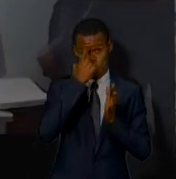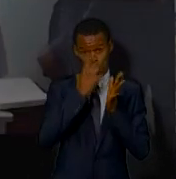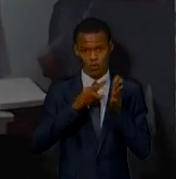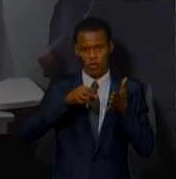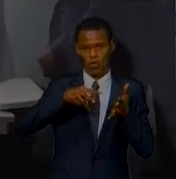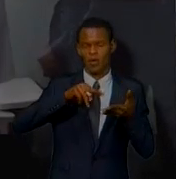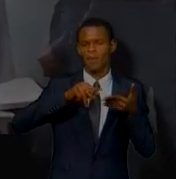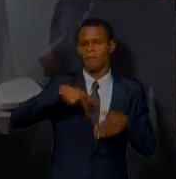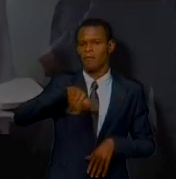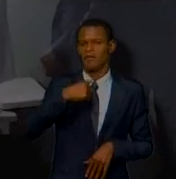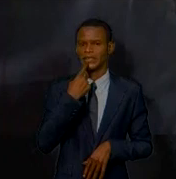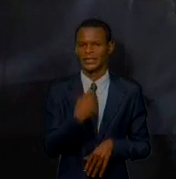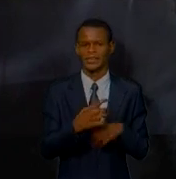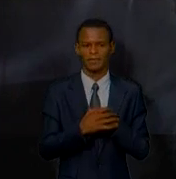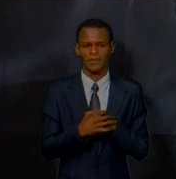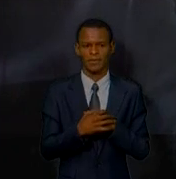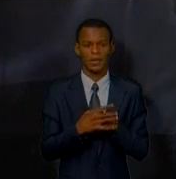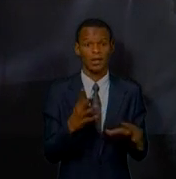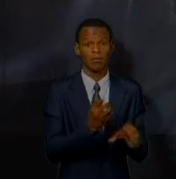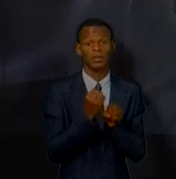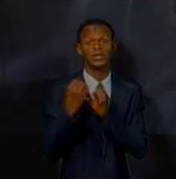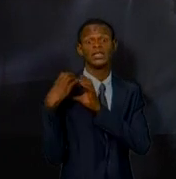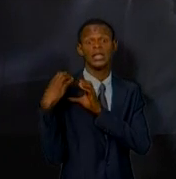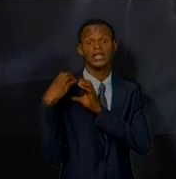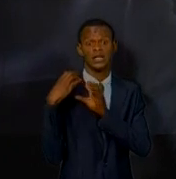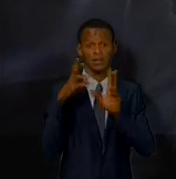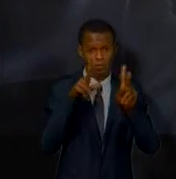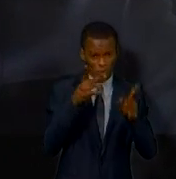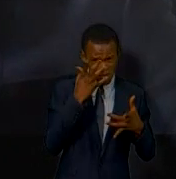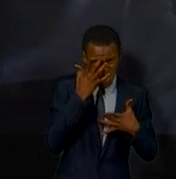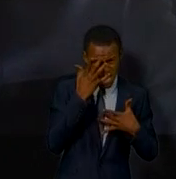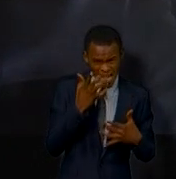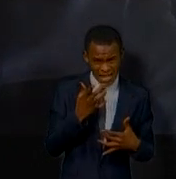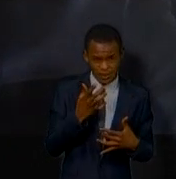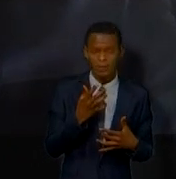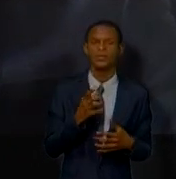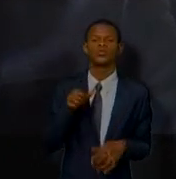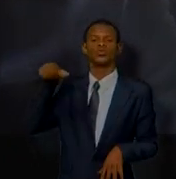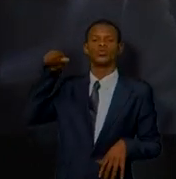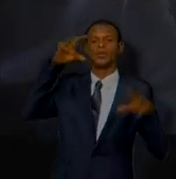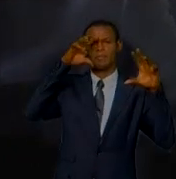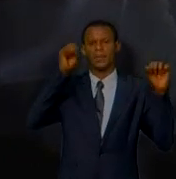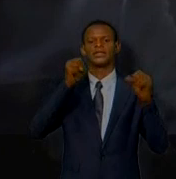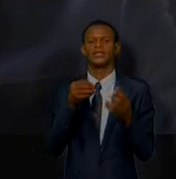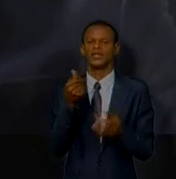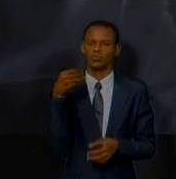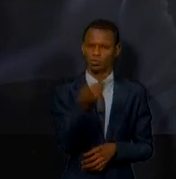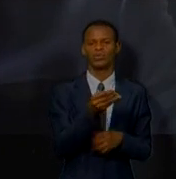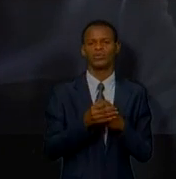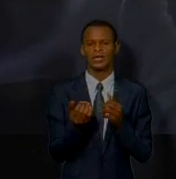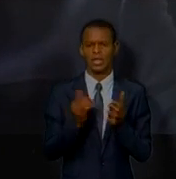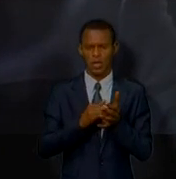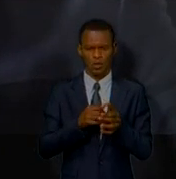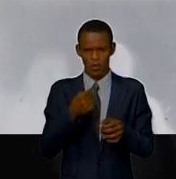des malades va être assurée par le président de la République, mais aussi l'accompagnement à terme